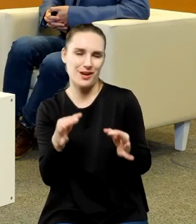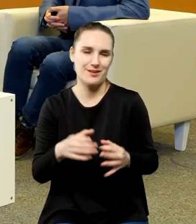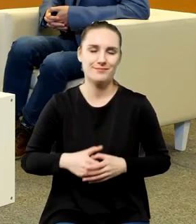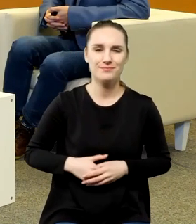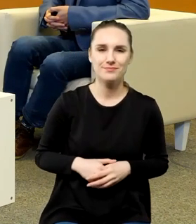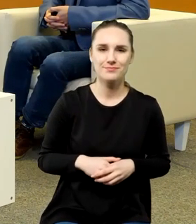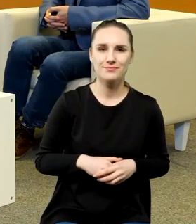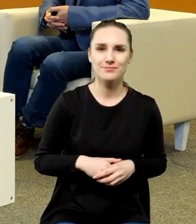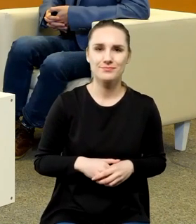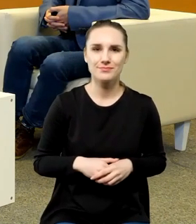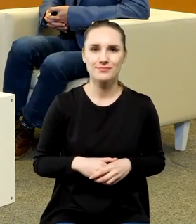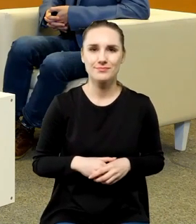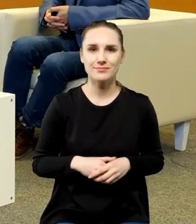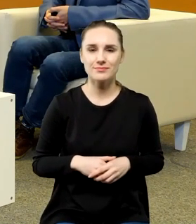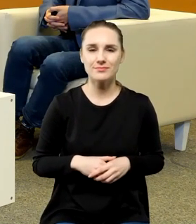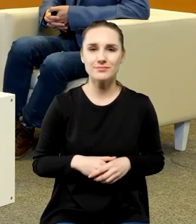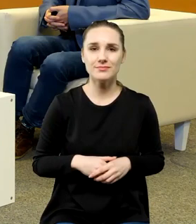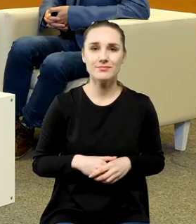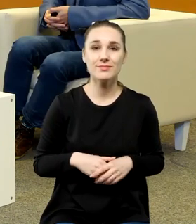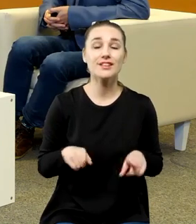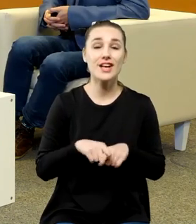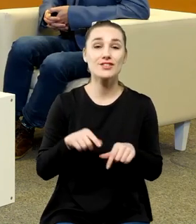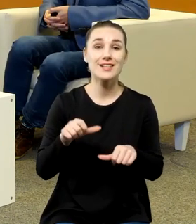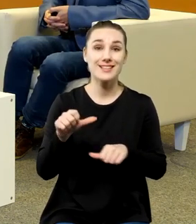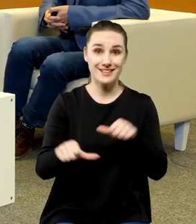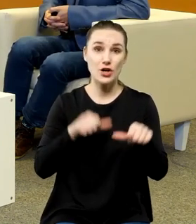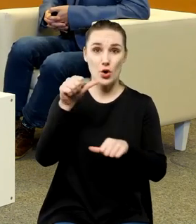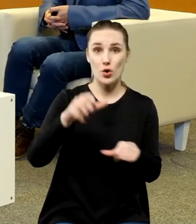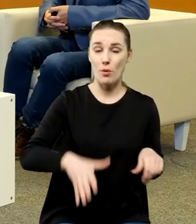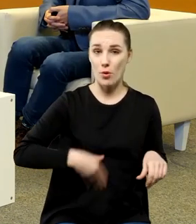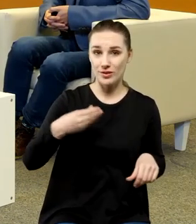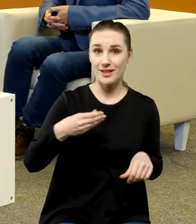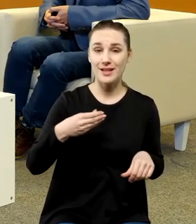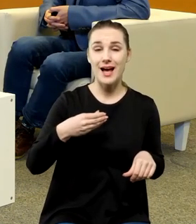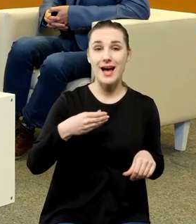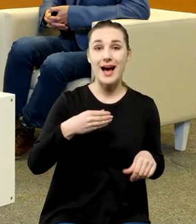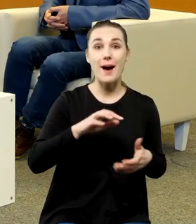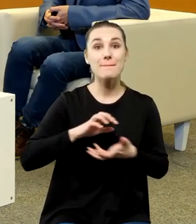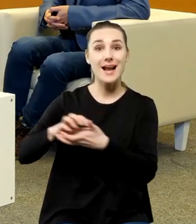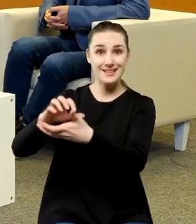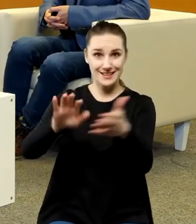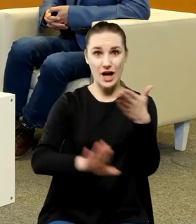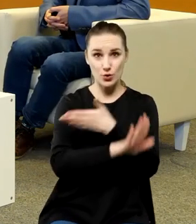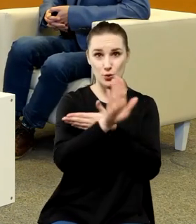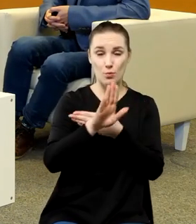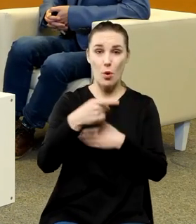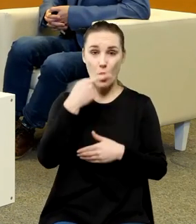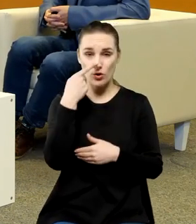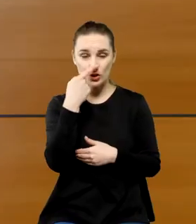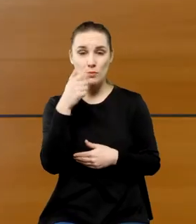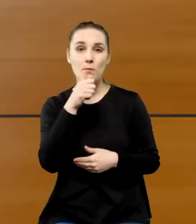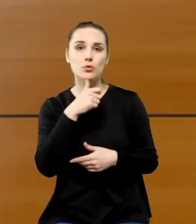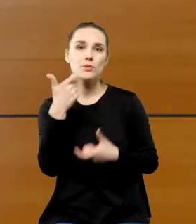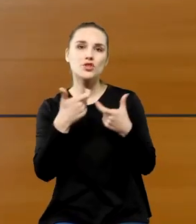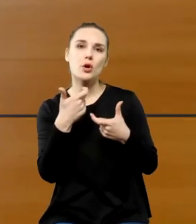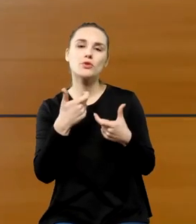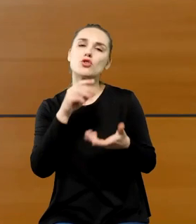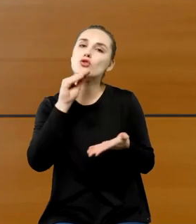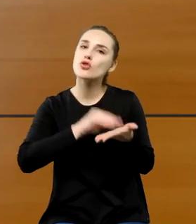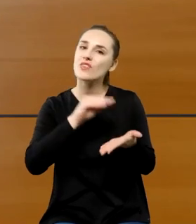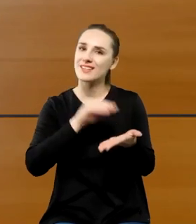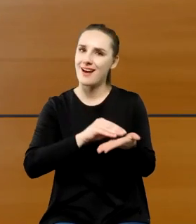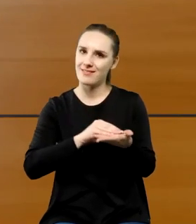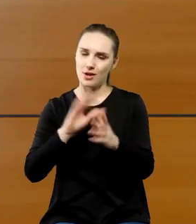w związku z przyszłorocznymi obchodami planetarium olsztyńskie planuje tak zwaną doświadczalnię Kopernika